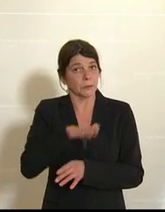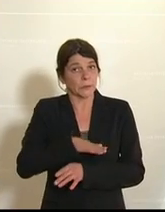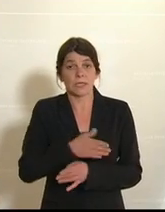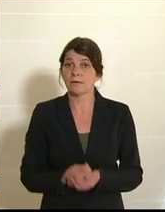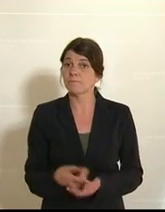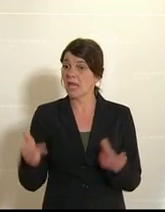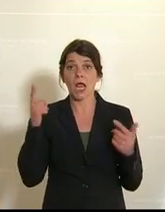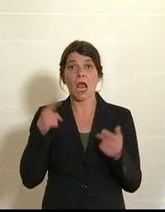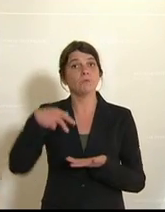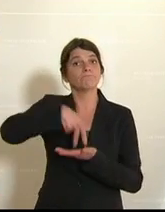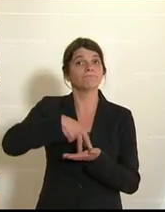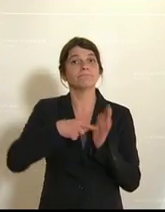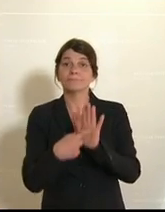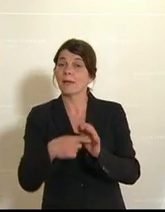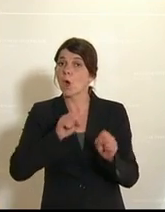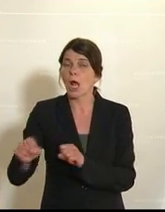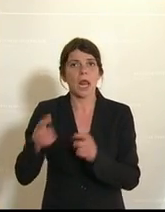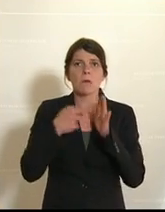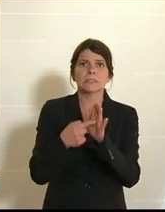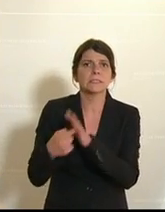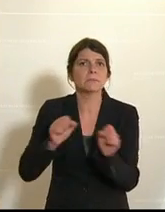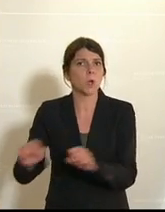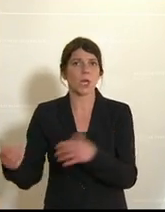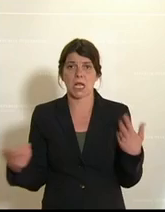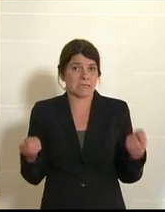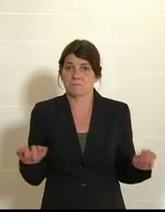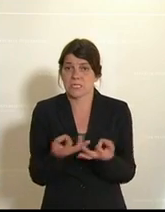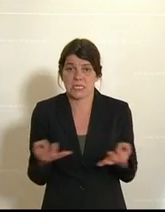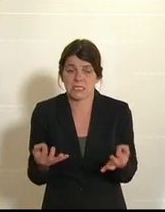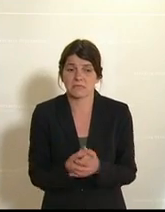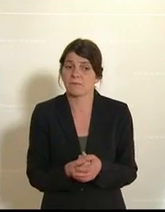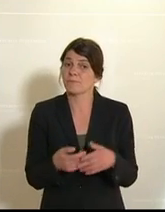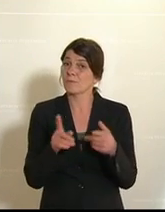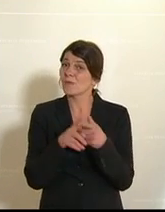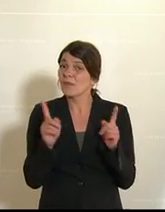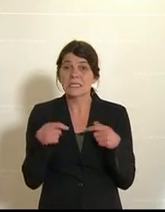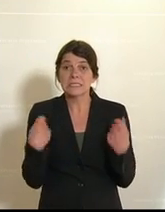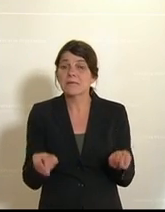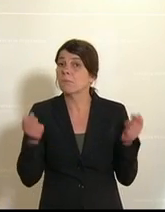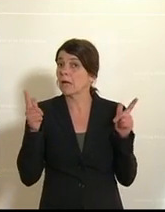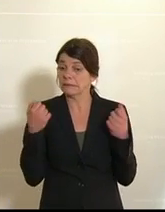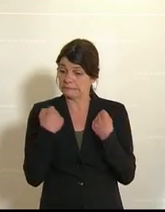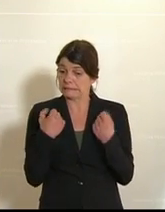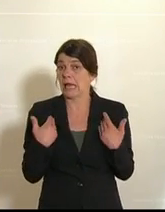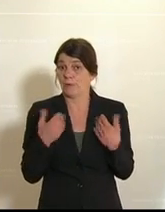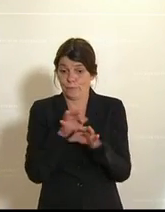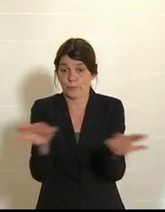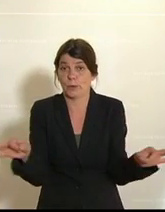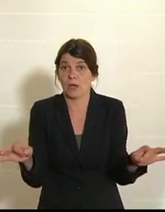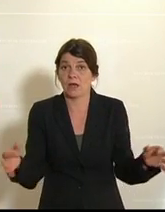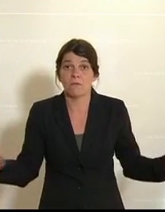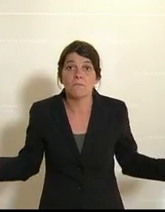Sie haben keine Auftrittsmöglichkeiten, sie haben keine Präsentationsmöglichkeiten. Und es gibt keine Absicherung, weil es